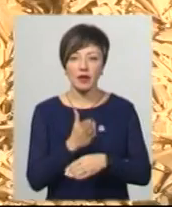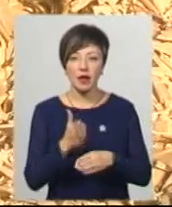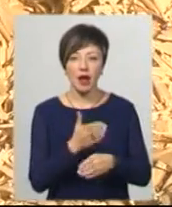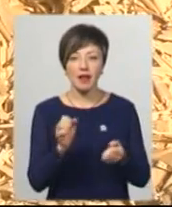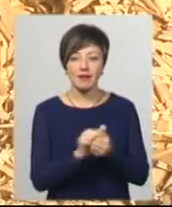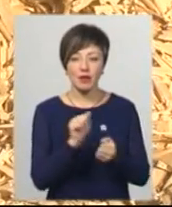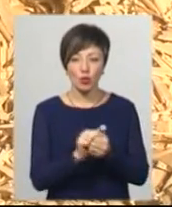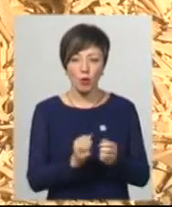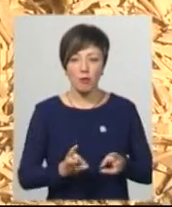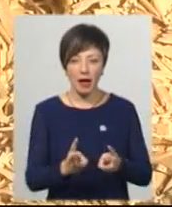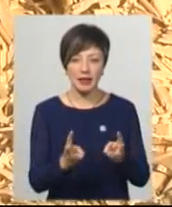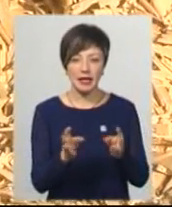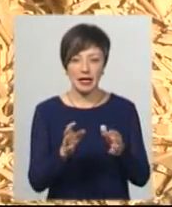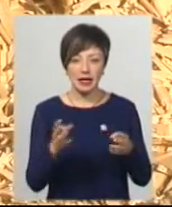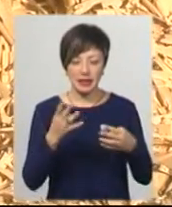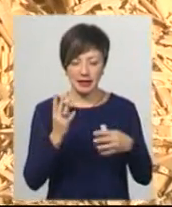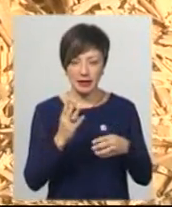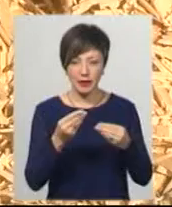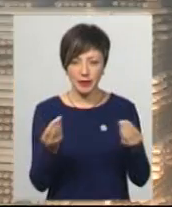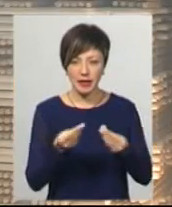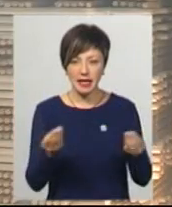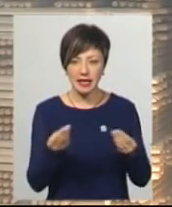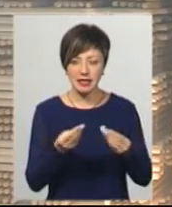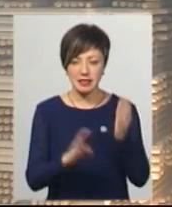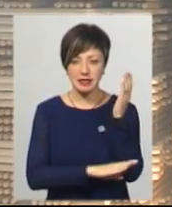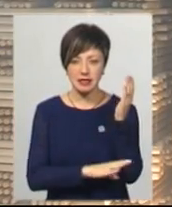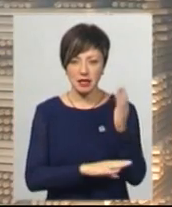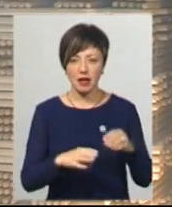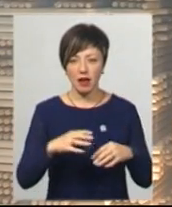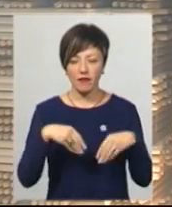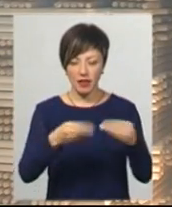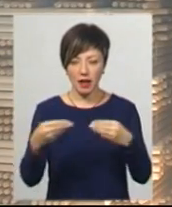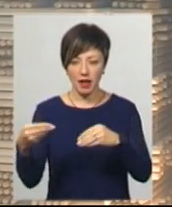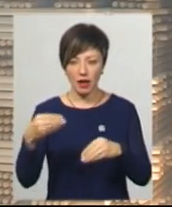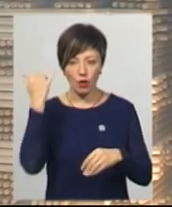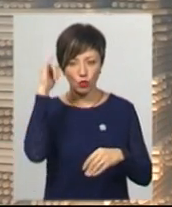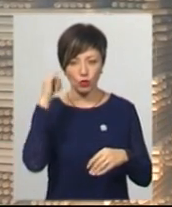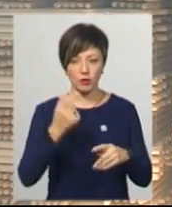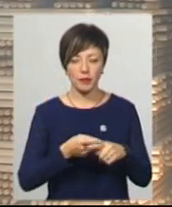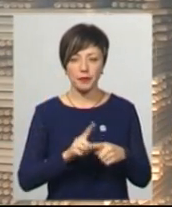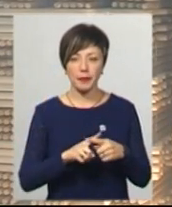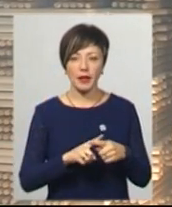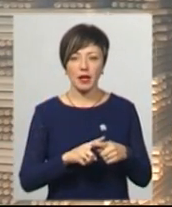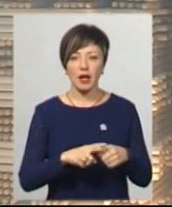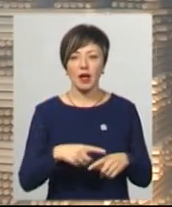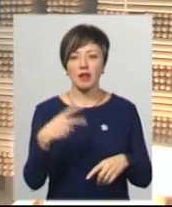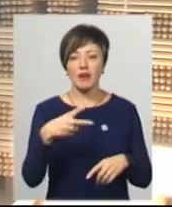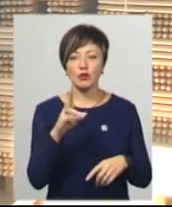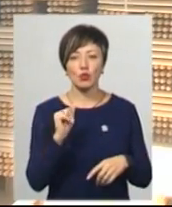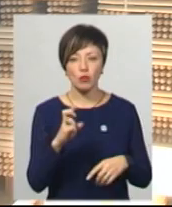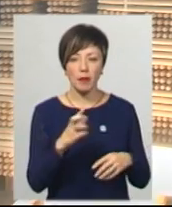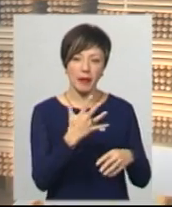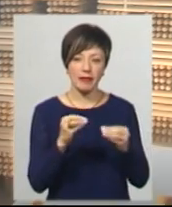тирси, яку зараз задарма віддає фермерам для підстилки худобі. За п'ять робочих днів десь до 30 кубів тирси.